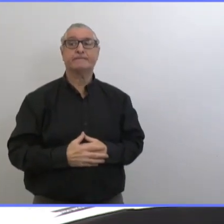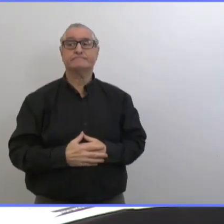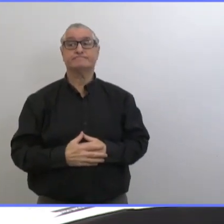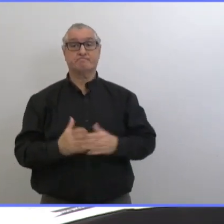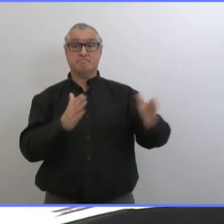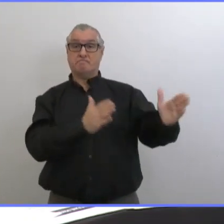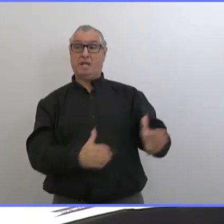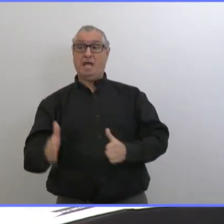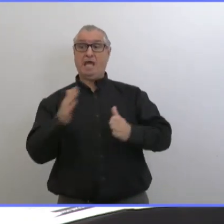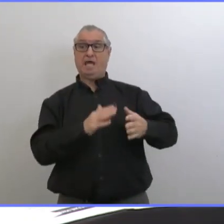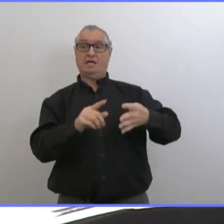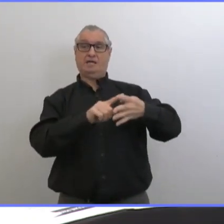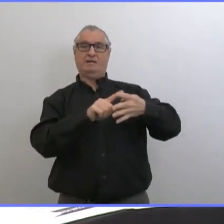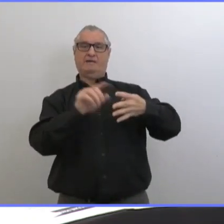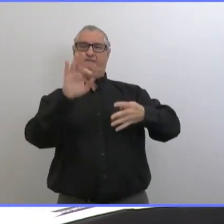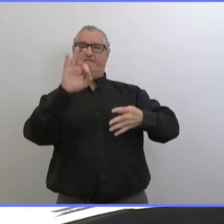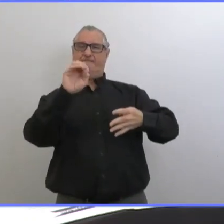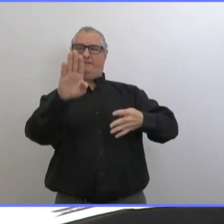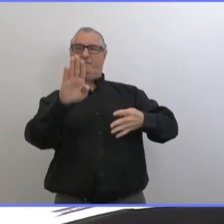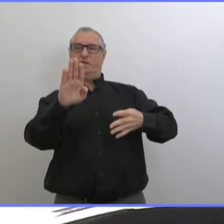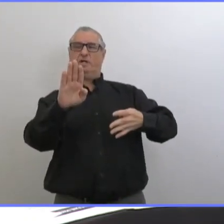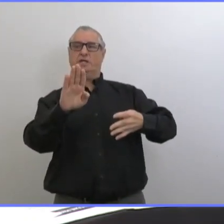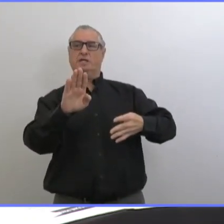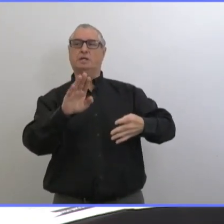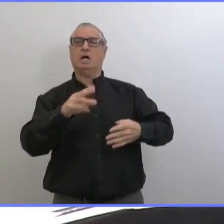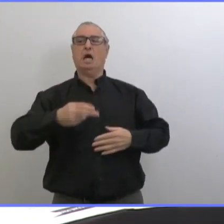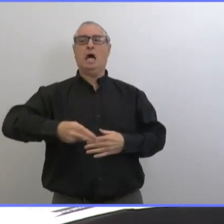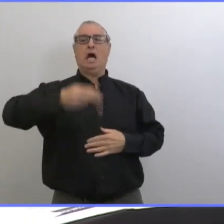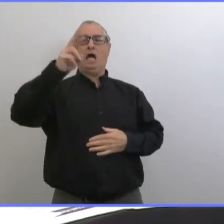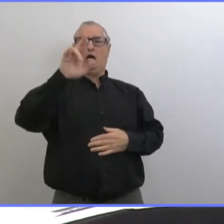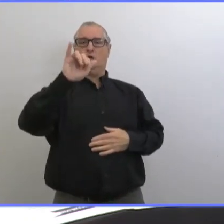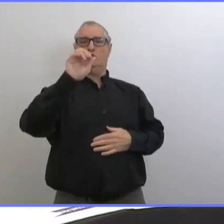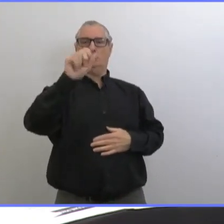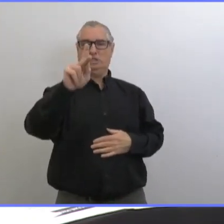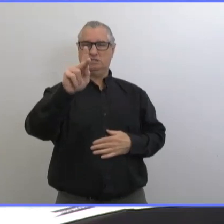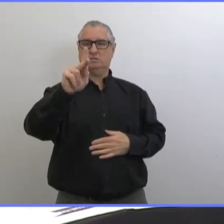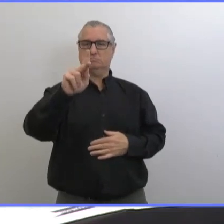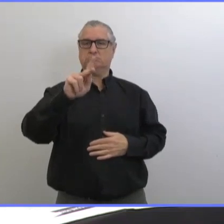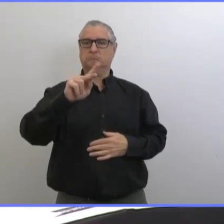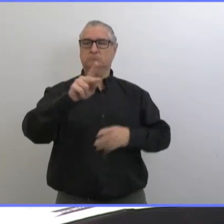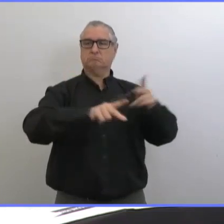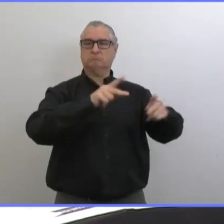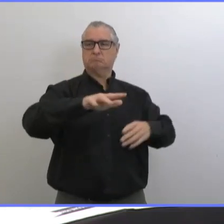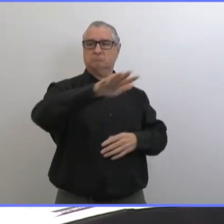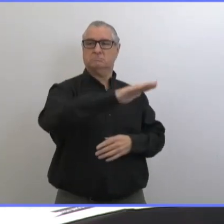et on va commencer la semaine du 1er février avec le groupe le plus à risque